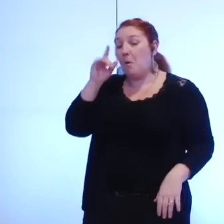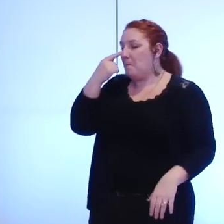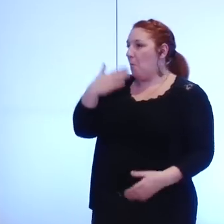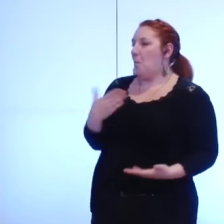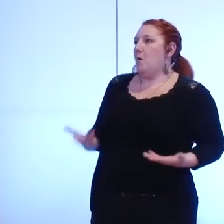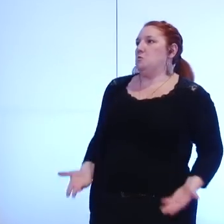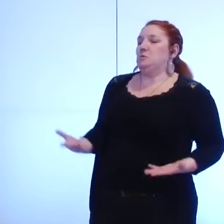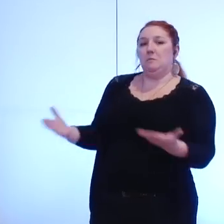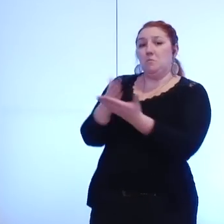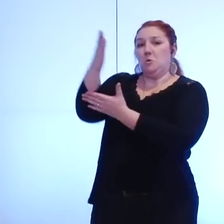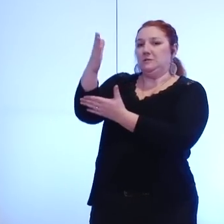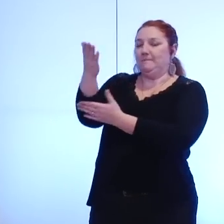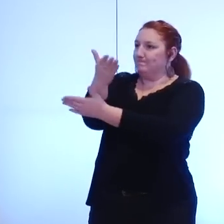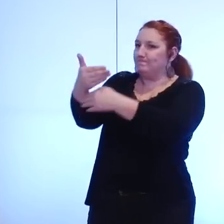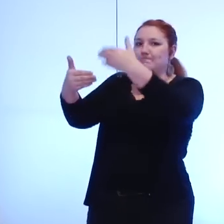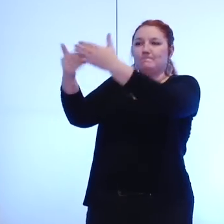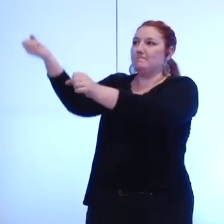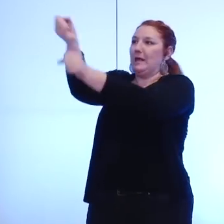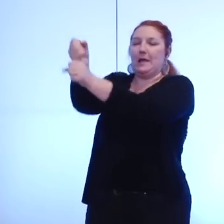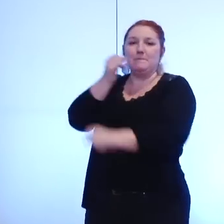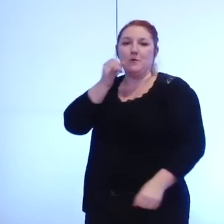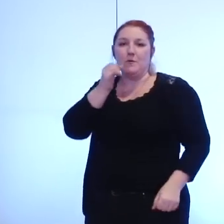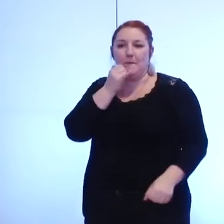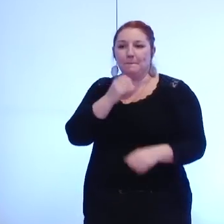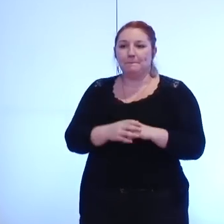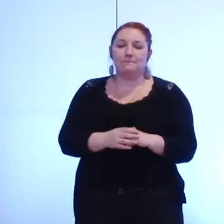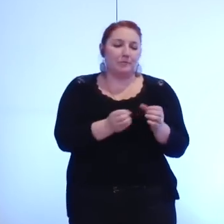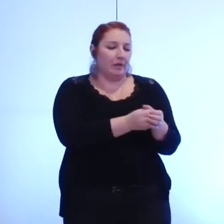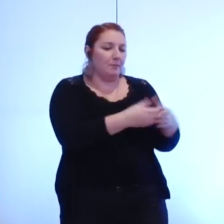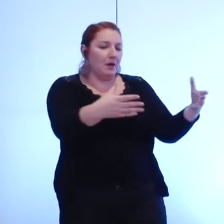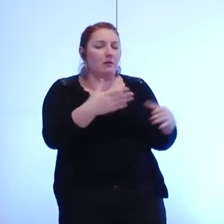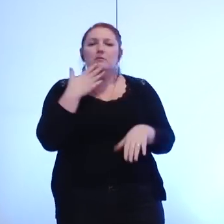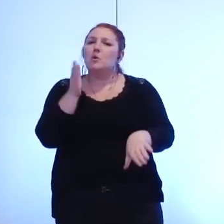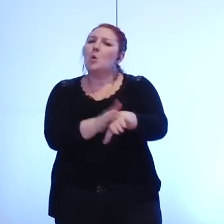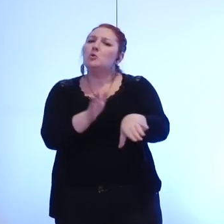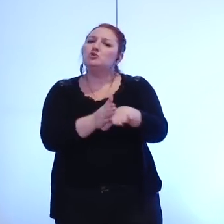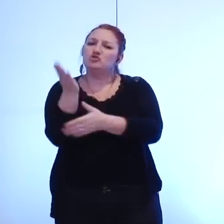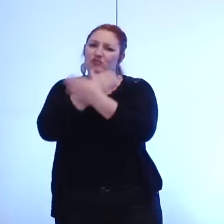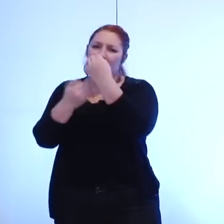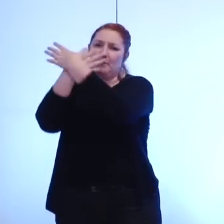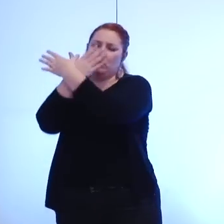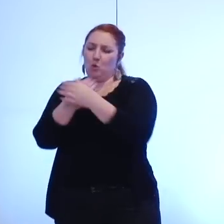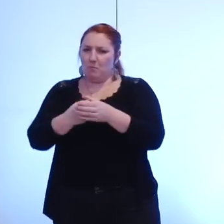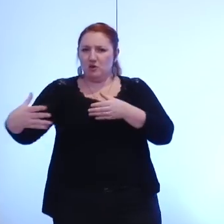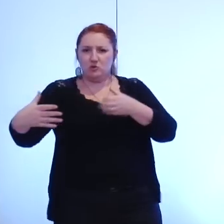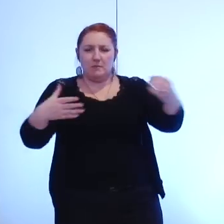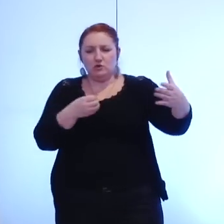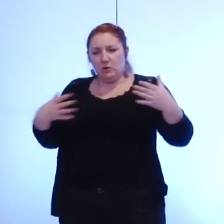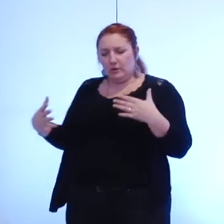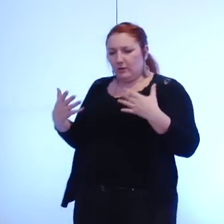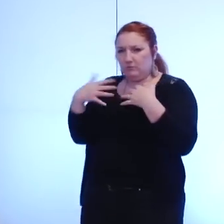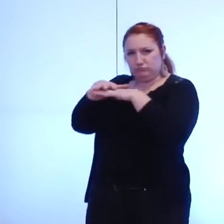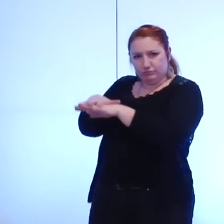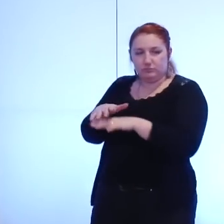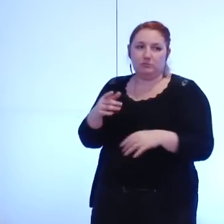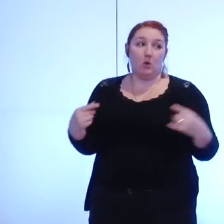nous avons un contrat de majorité entre les différents parties de la gauche de la métro à la métro contrairement à ce qui se passe à Grenoble